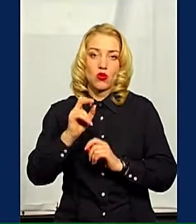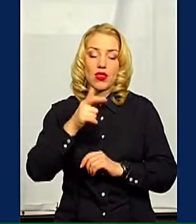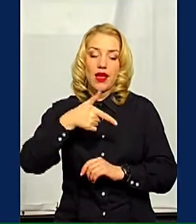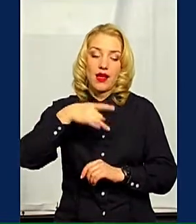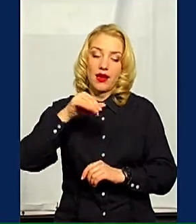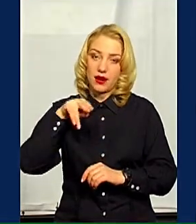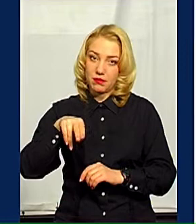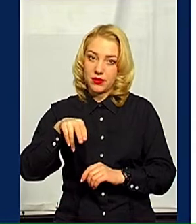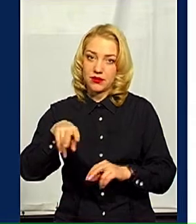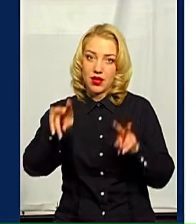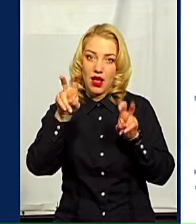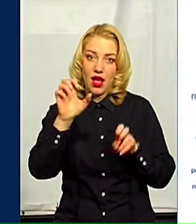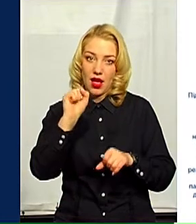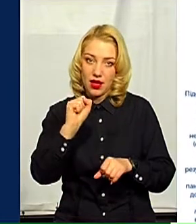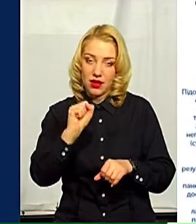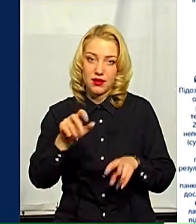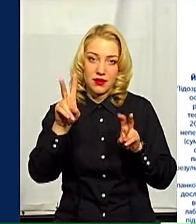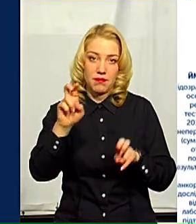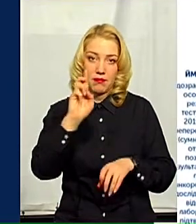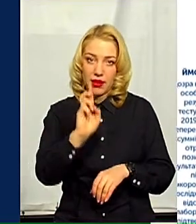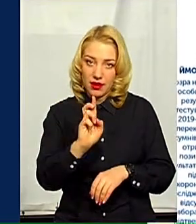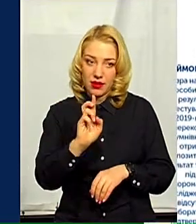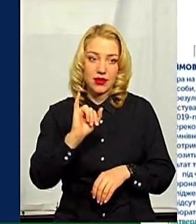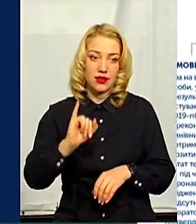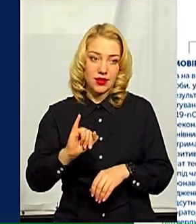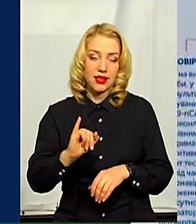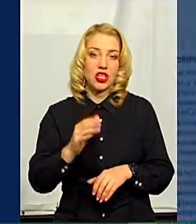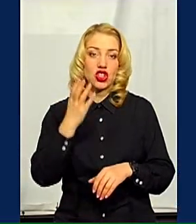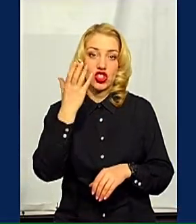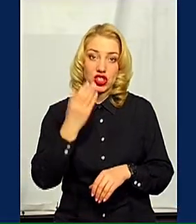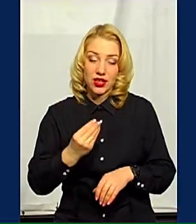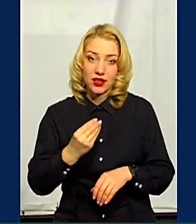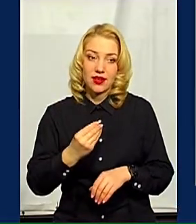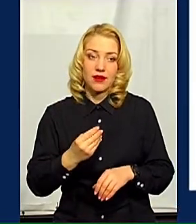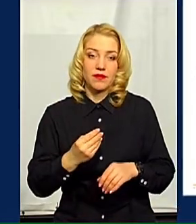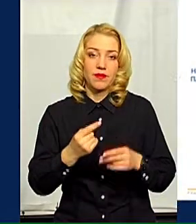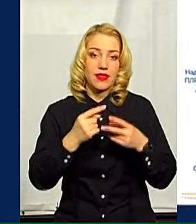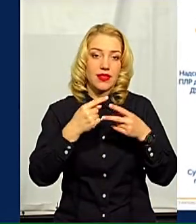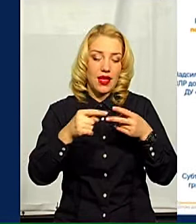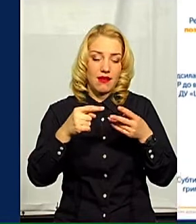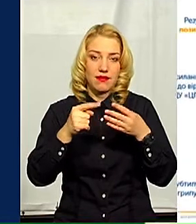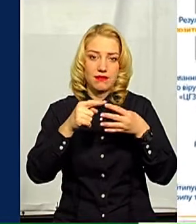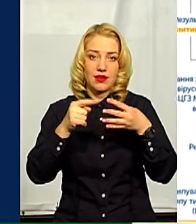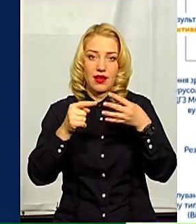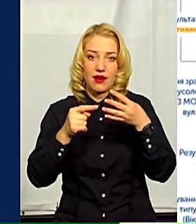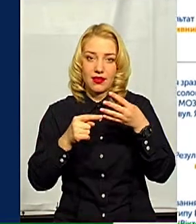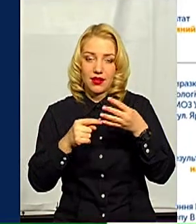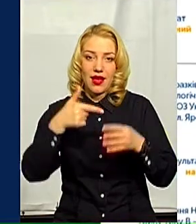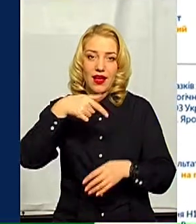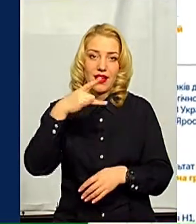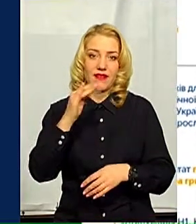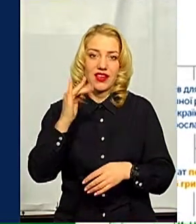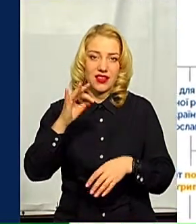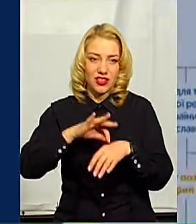типу А і на грип типу Б. І крім того, ще на ряд респіраторних захворювань.